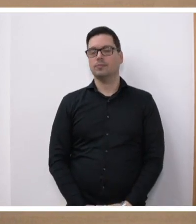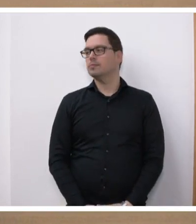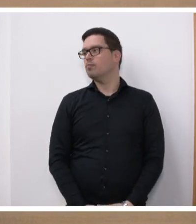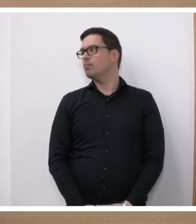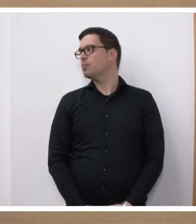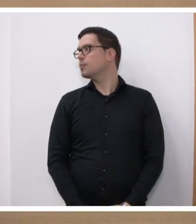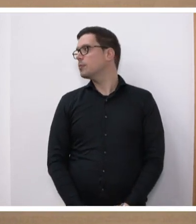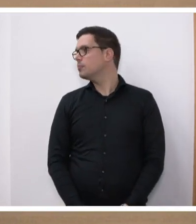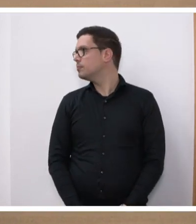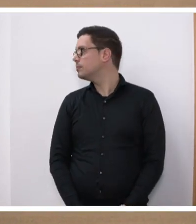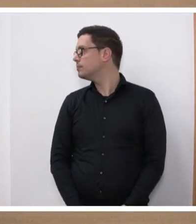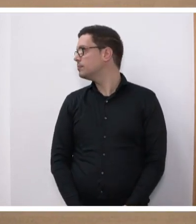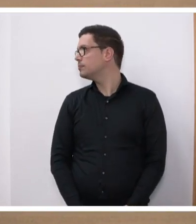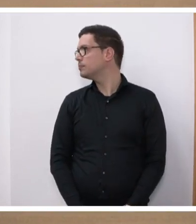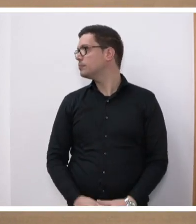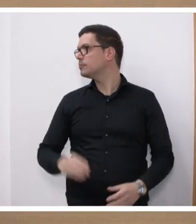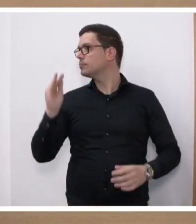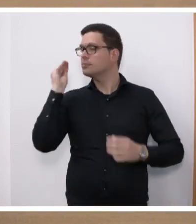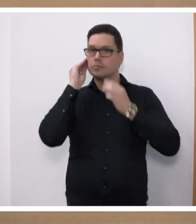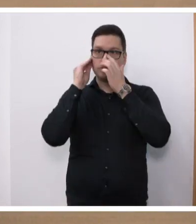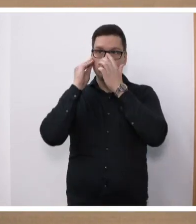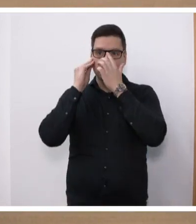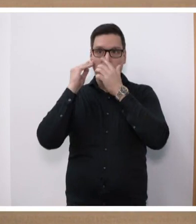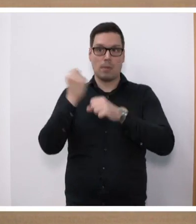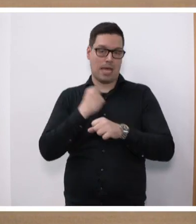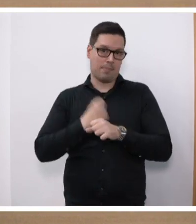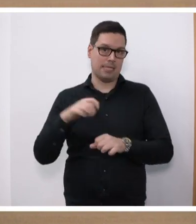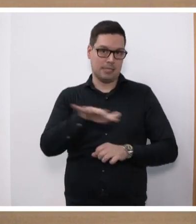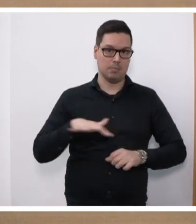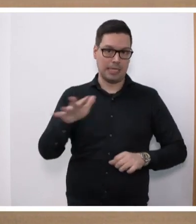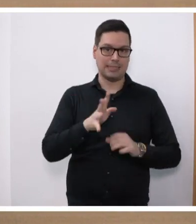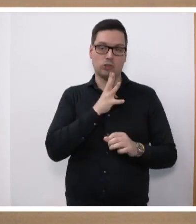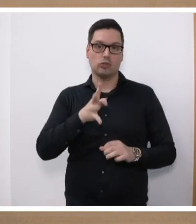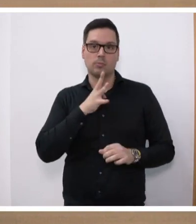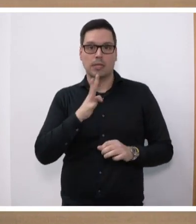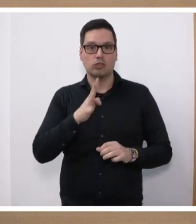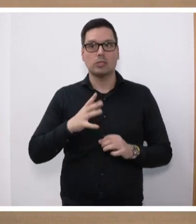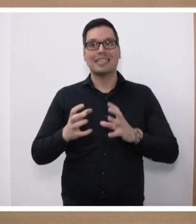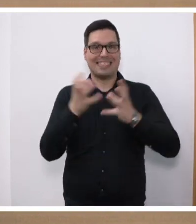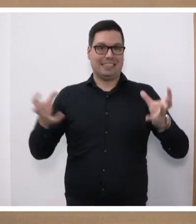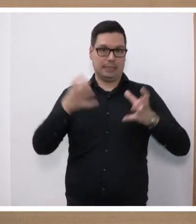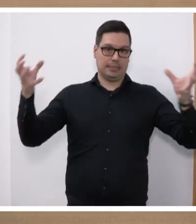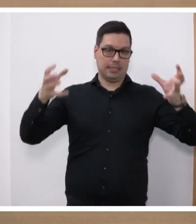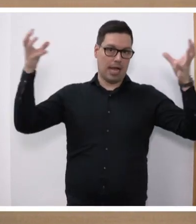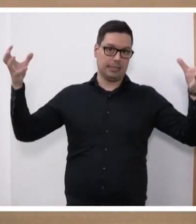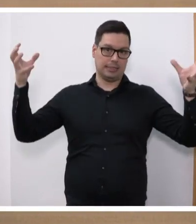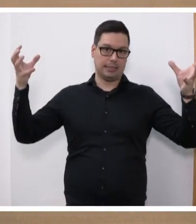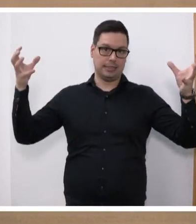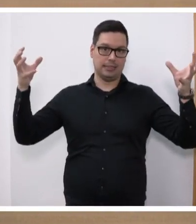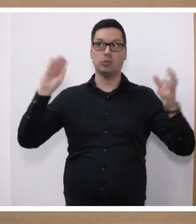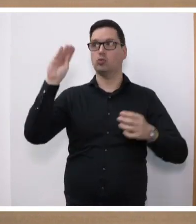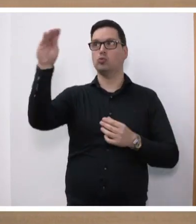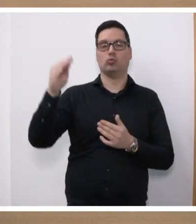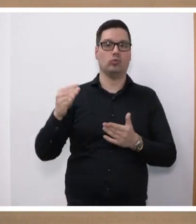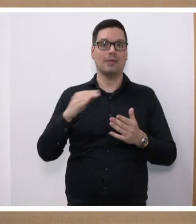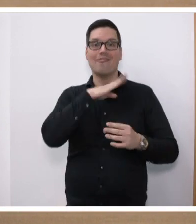Wenn man so nonchalant dann über Arbeitsplätze reden, die Zukunft der Gasnetze liegt im Wasserstoff. Denn